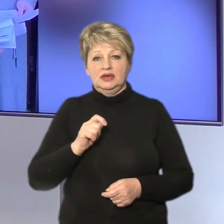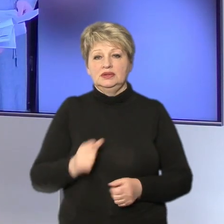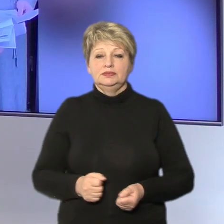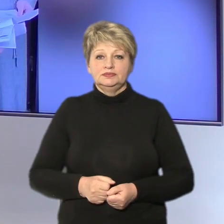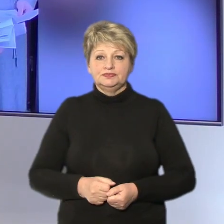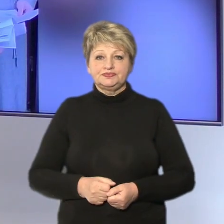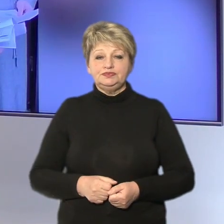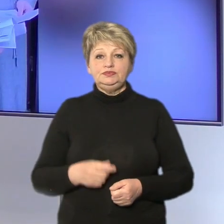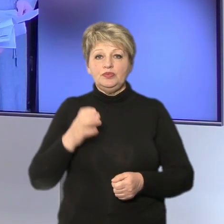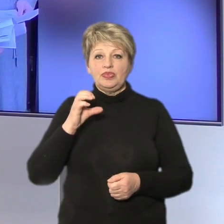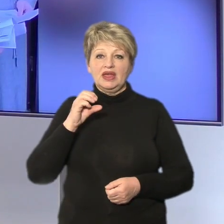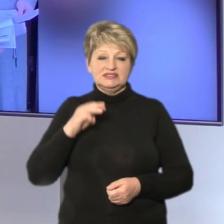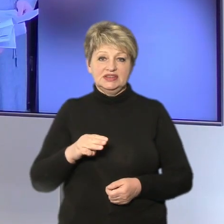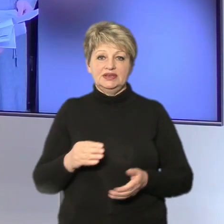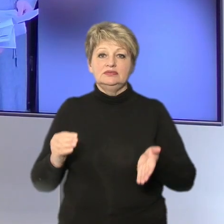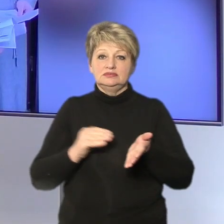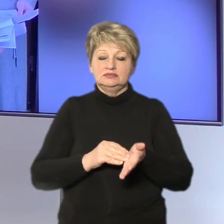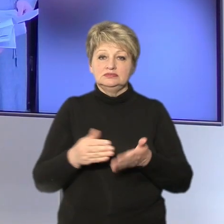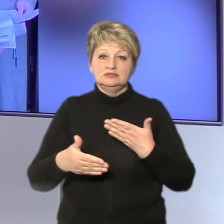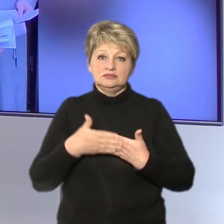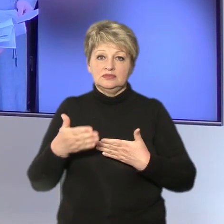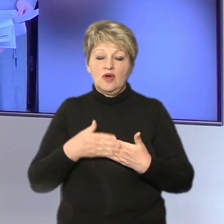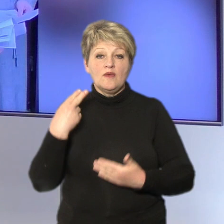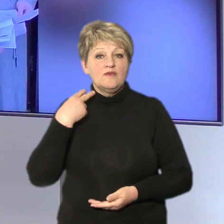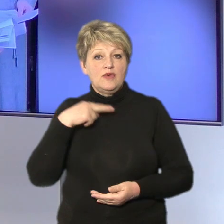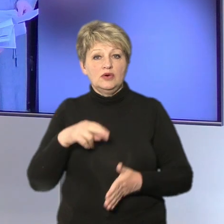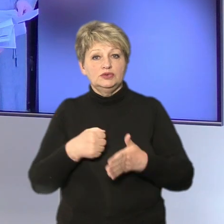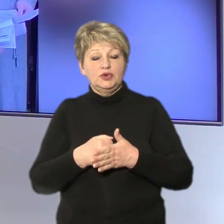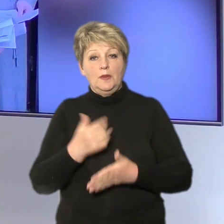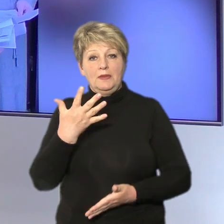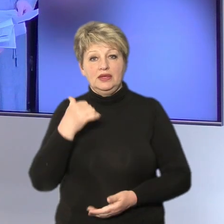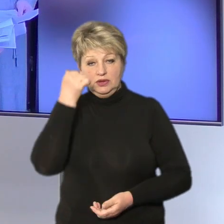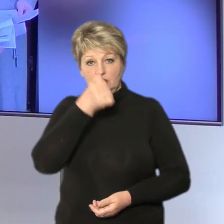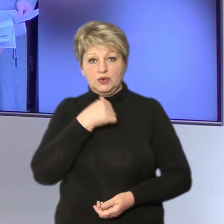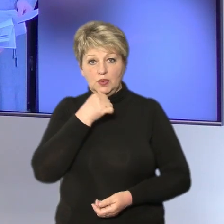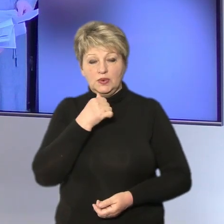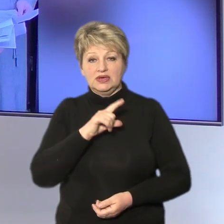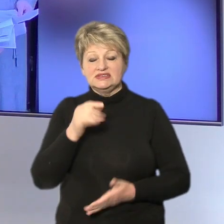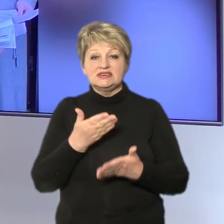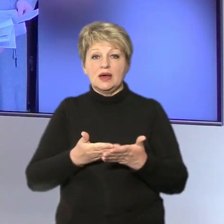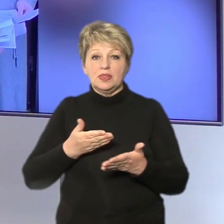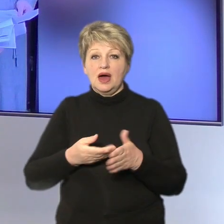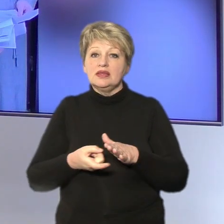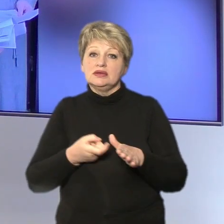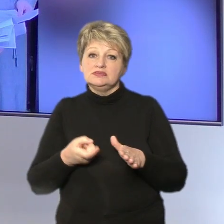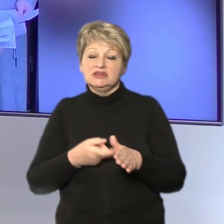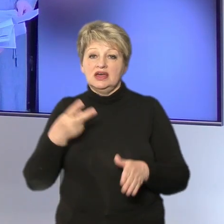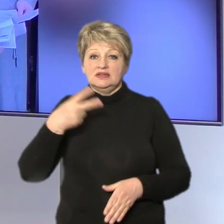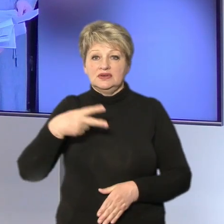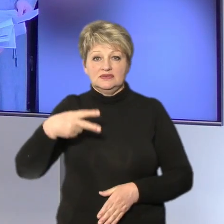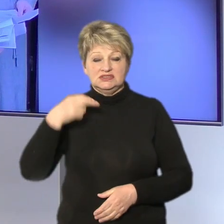Санкція статті передбачає покарання у вигляді позбавлення волі до п'яти років. За даними слідства, у 2020